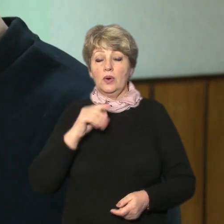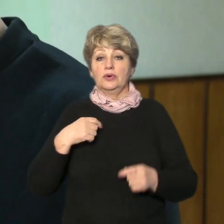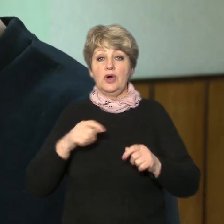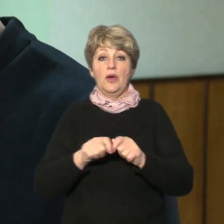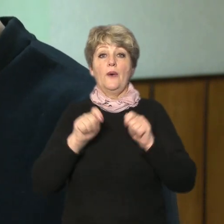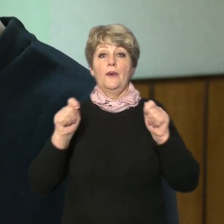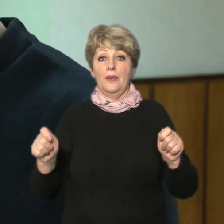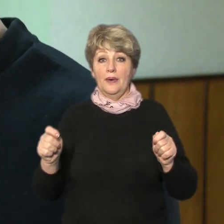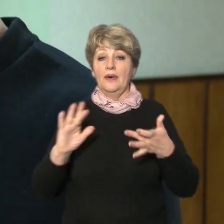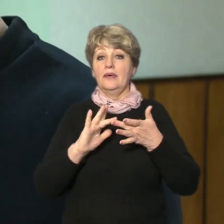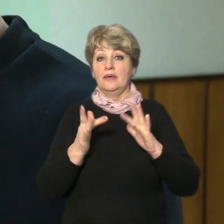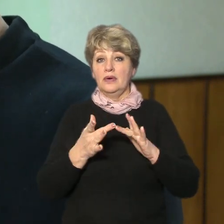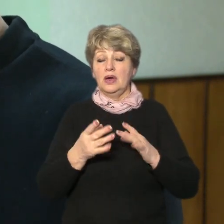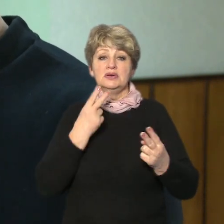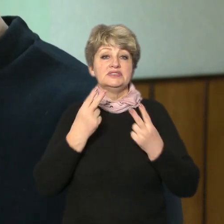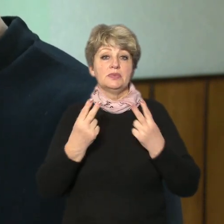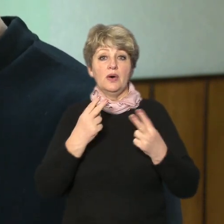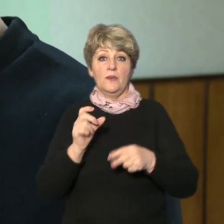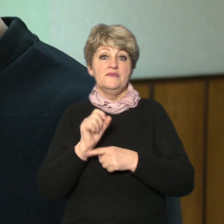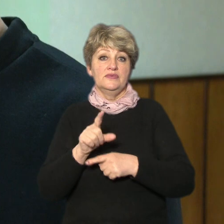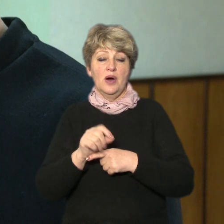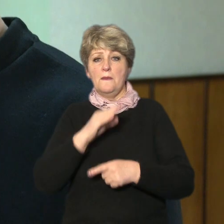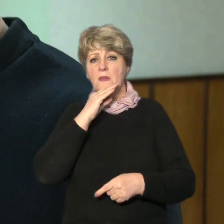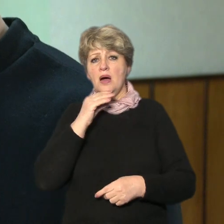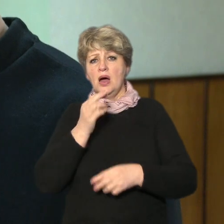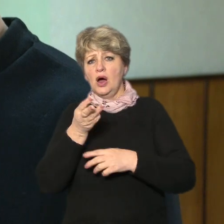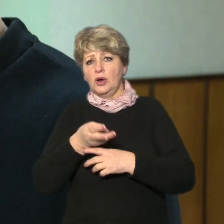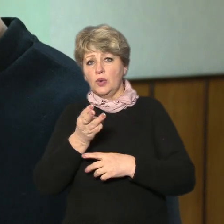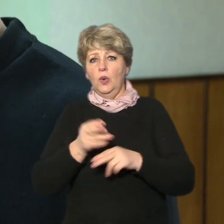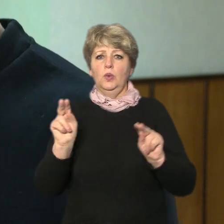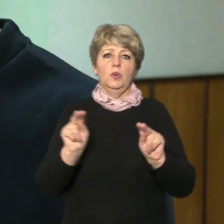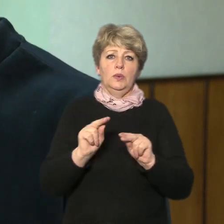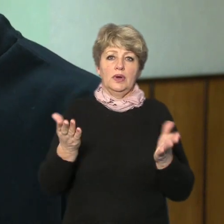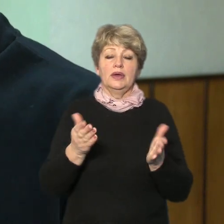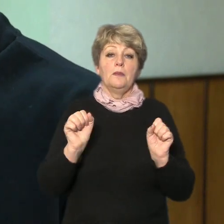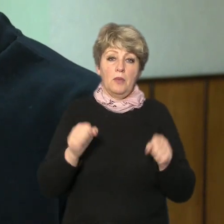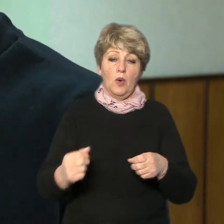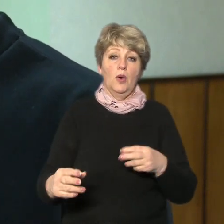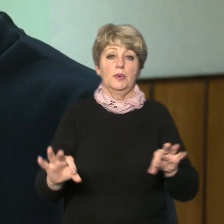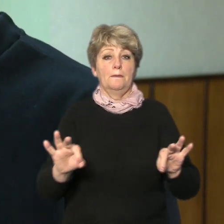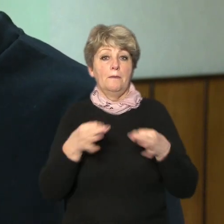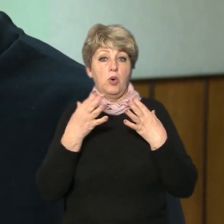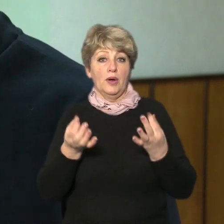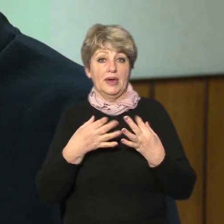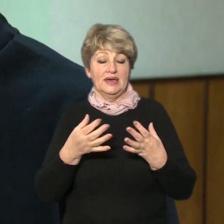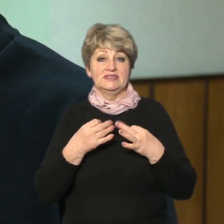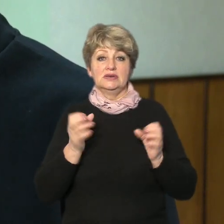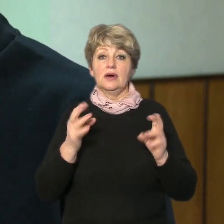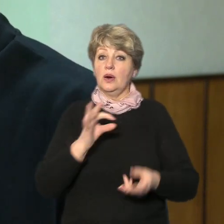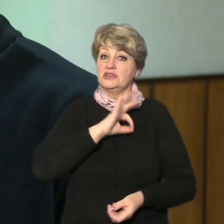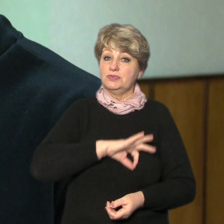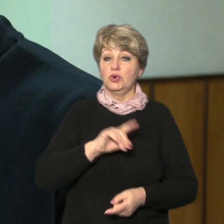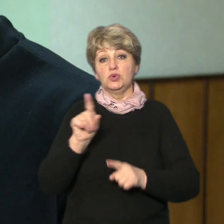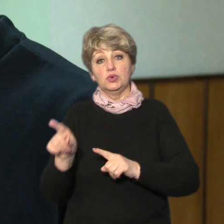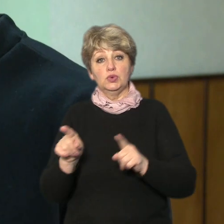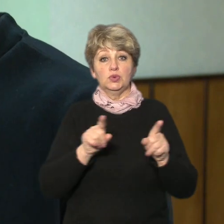і дивлюся всі завдання там дуже багато роликів і вчителів які можуть пояснити як там використати ту чи